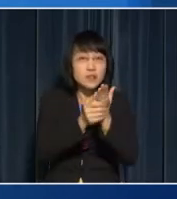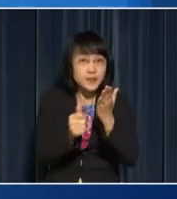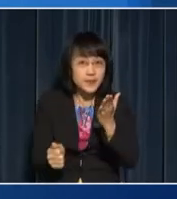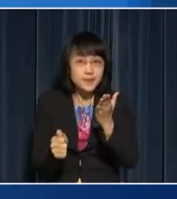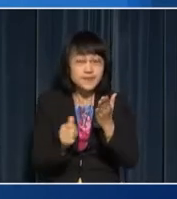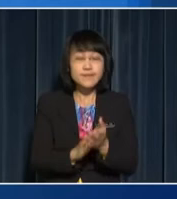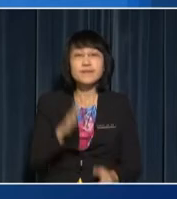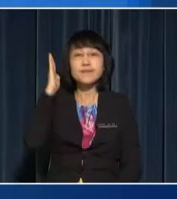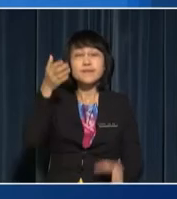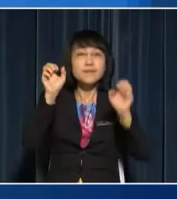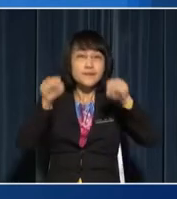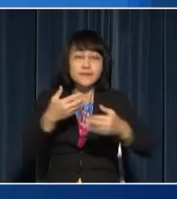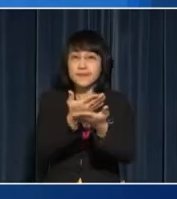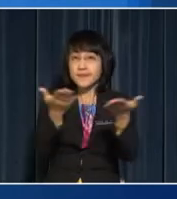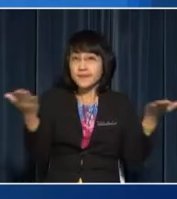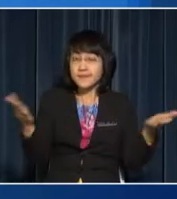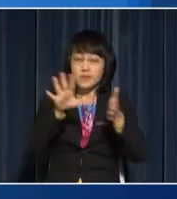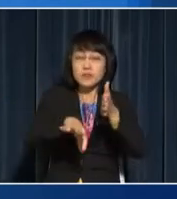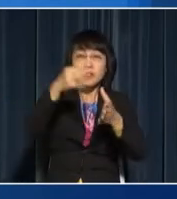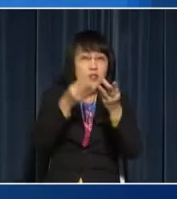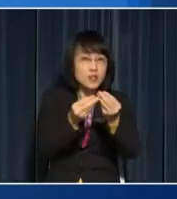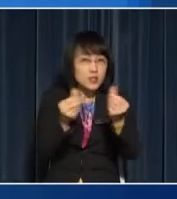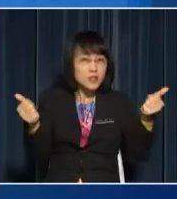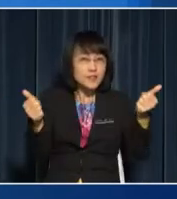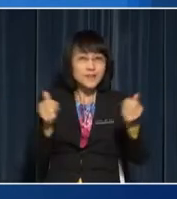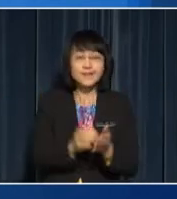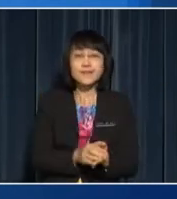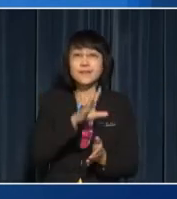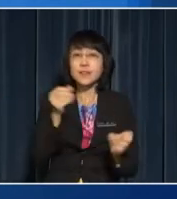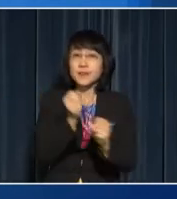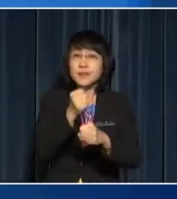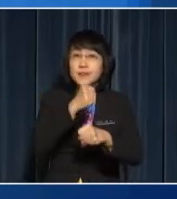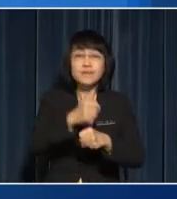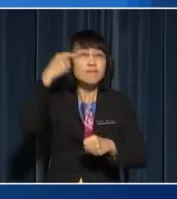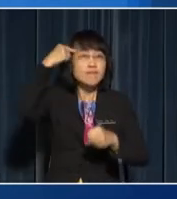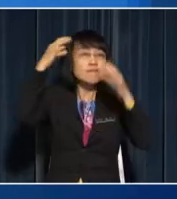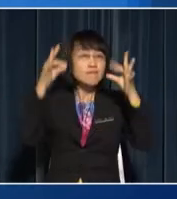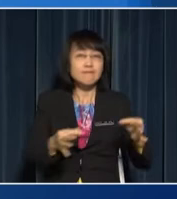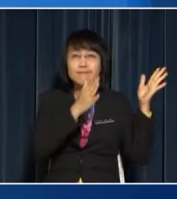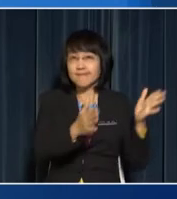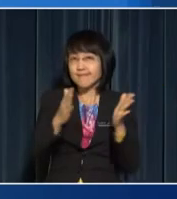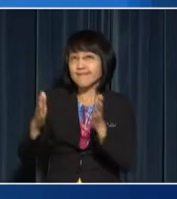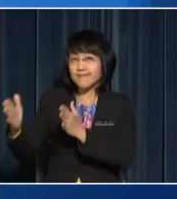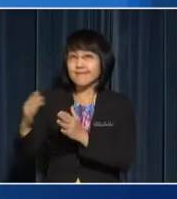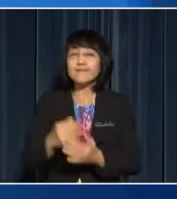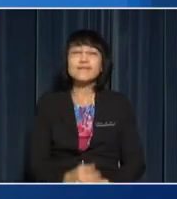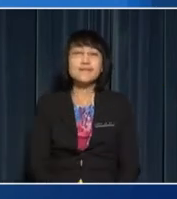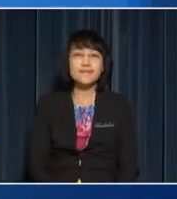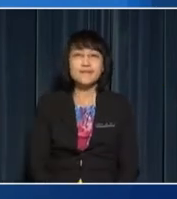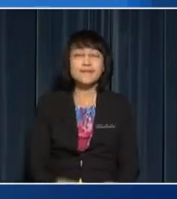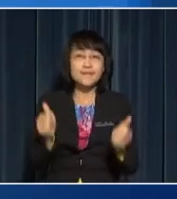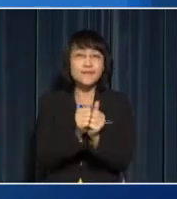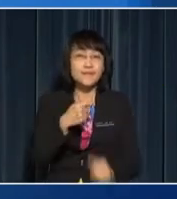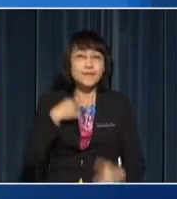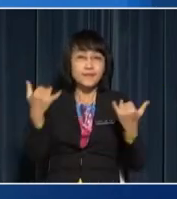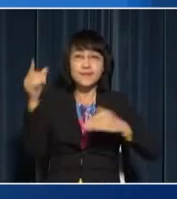girls Will enable you to find solutions and make decisions systematically With